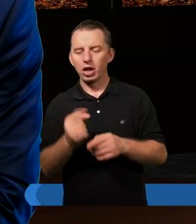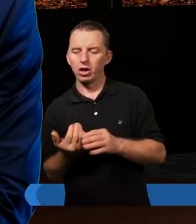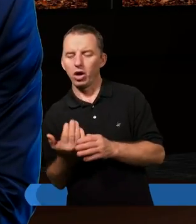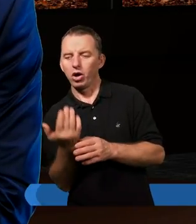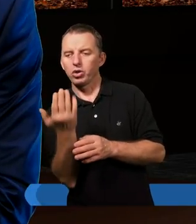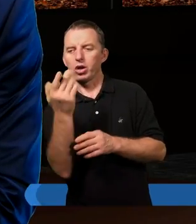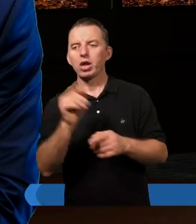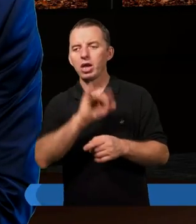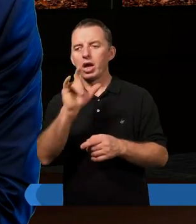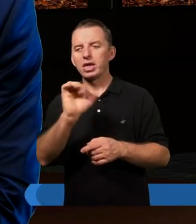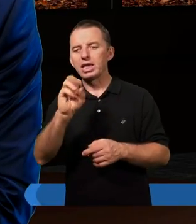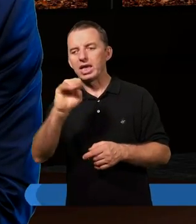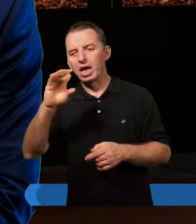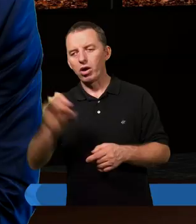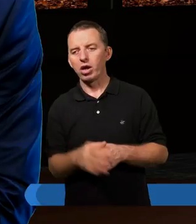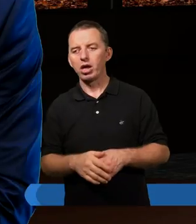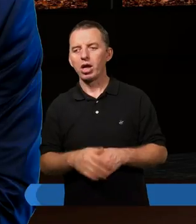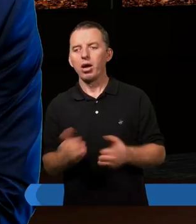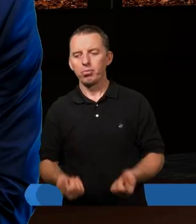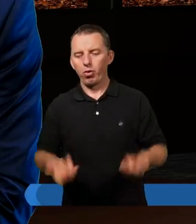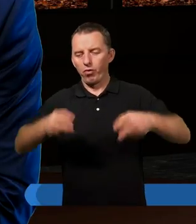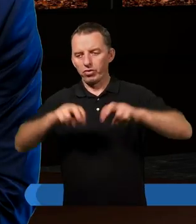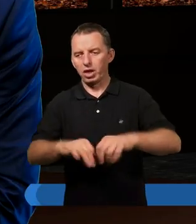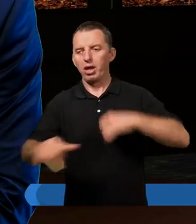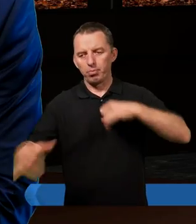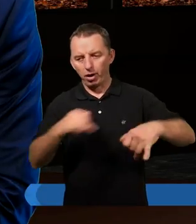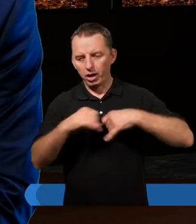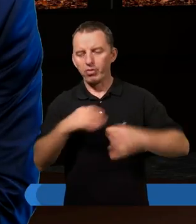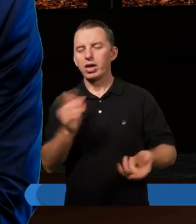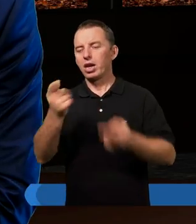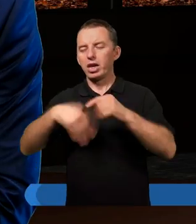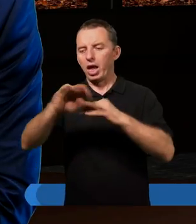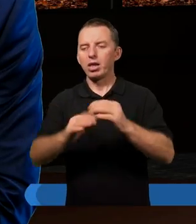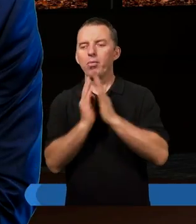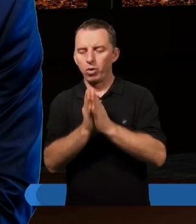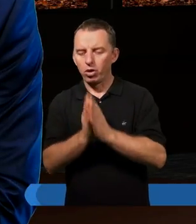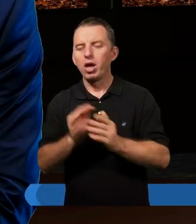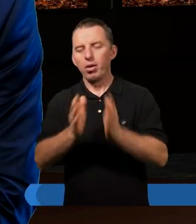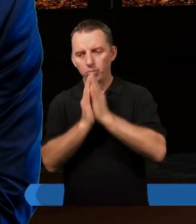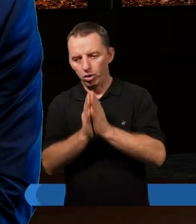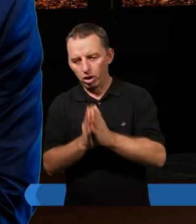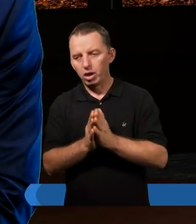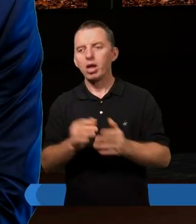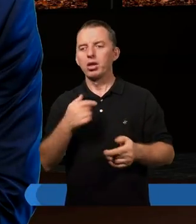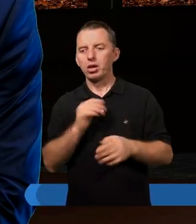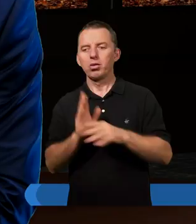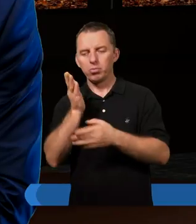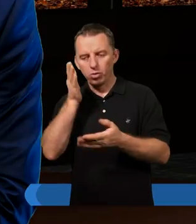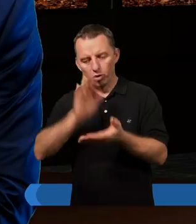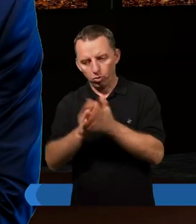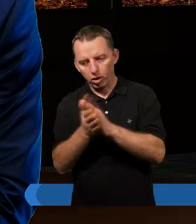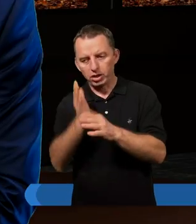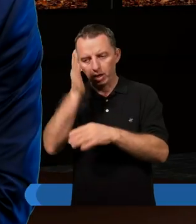z pnia Isajego i powstanie, aby panować nad poganami. W nim poganie nadzieje pokładać będą.